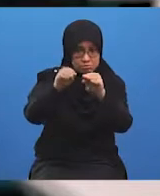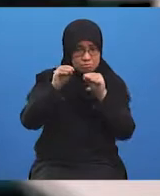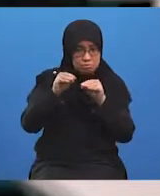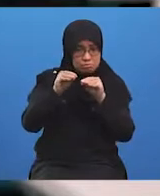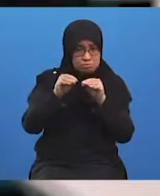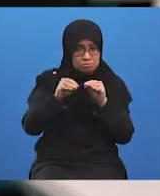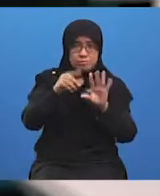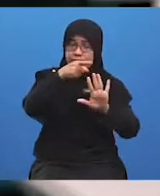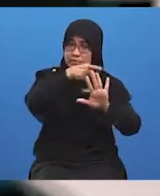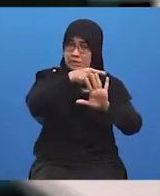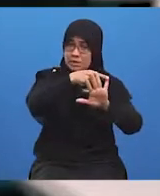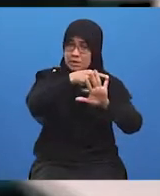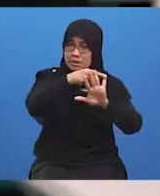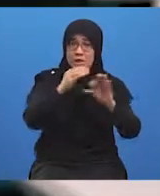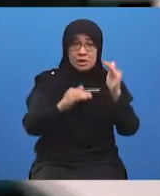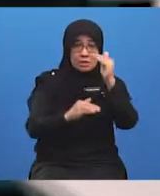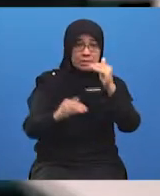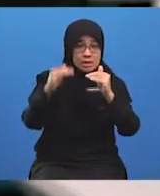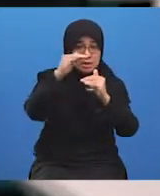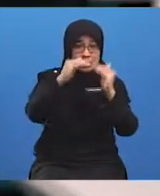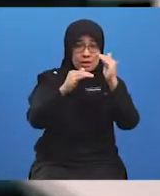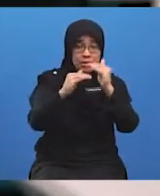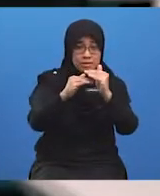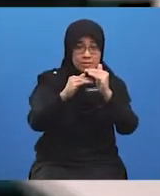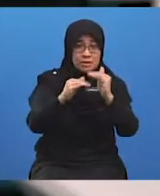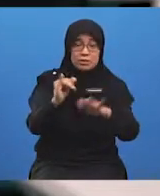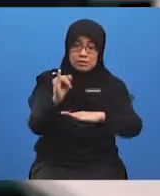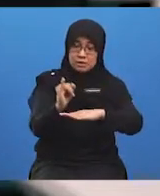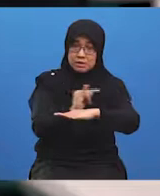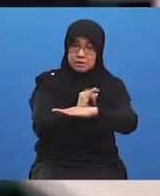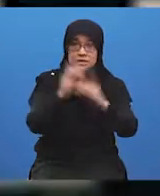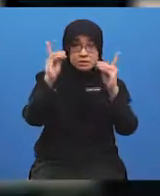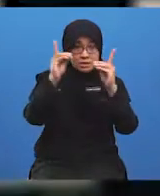membangunkan industri desa di luar bandar.